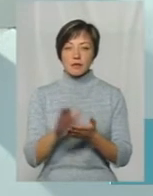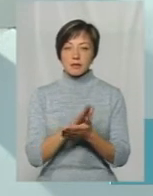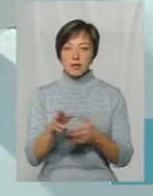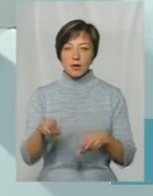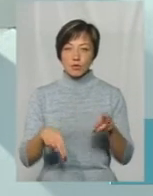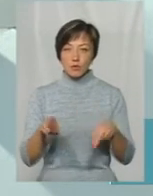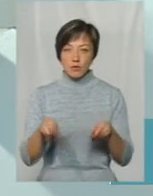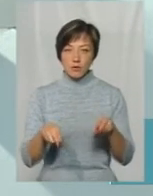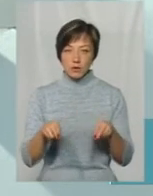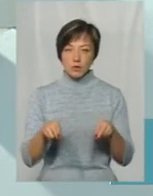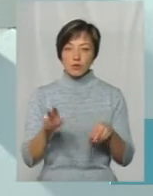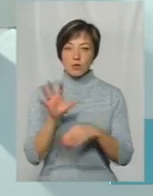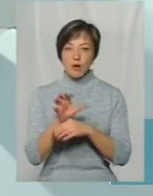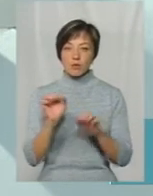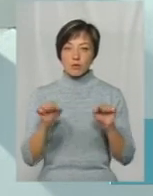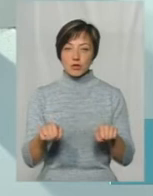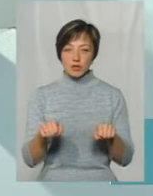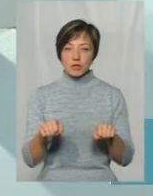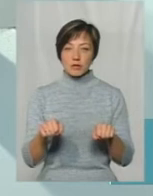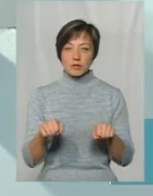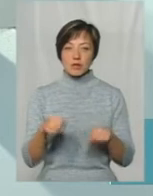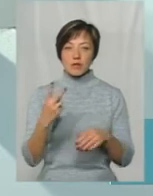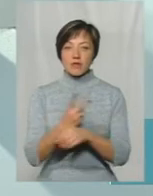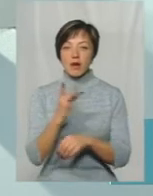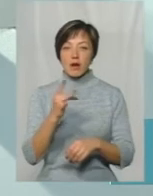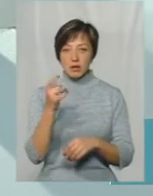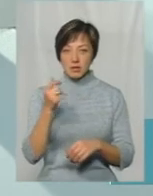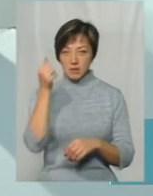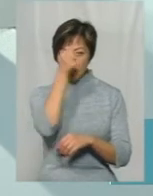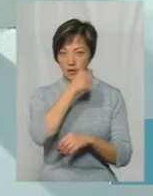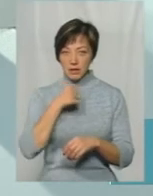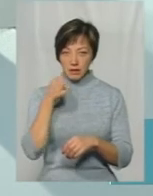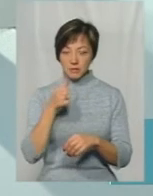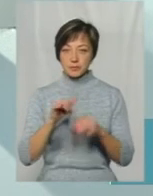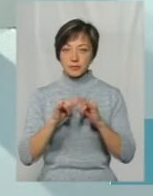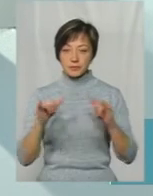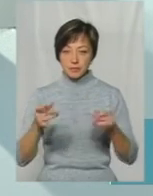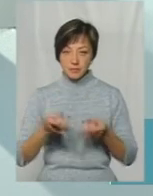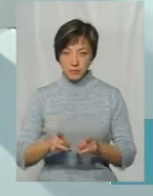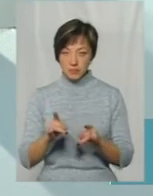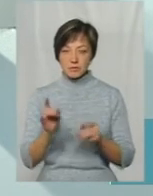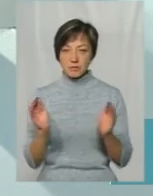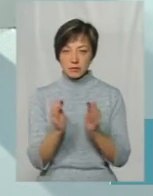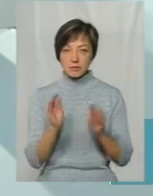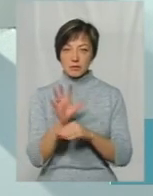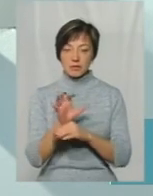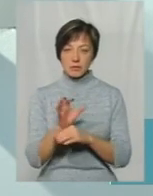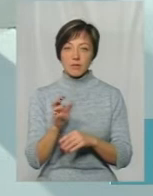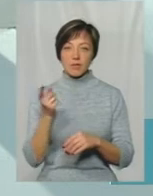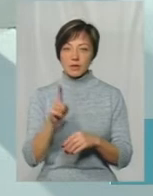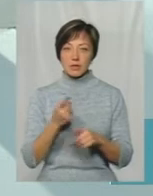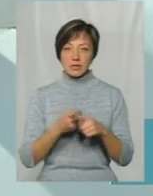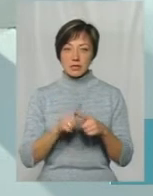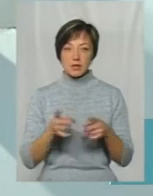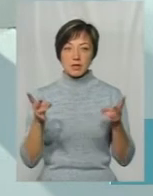сучка може 200, ой, два рази на рік приводити потомство То, знаєте,